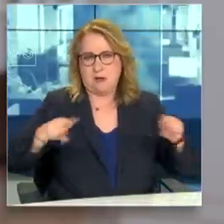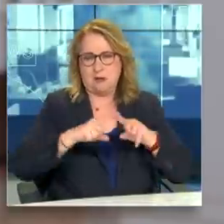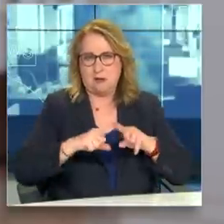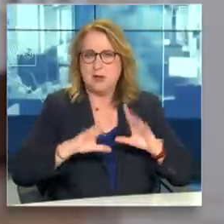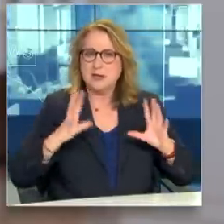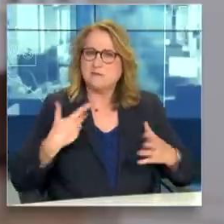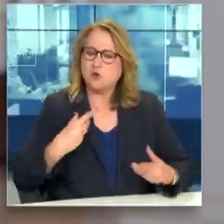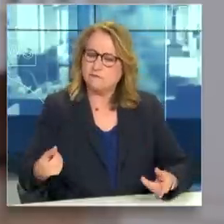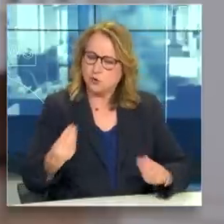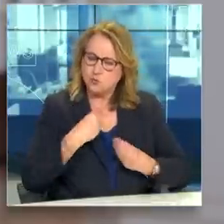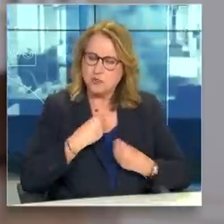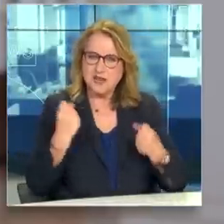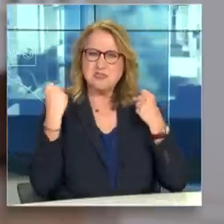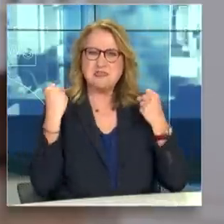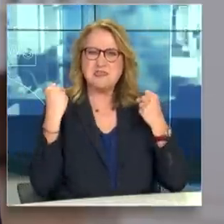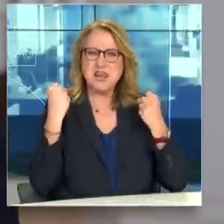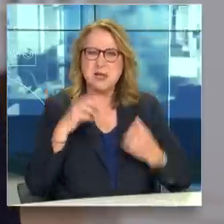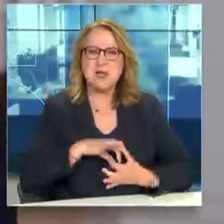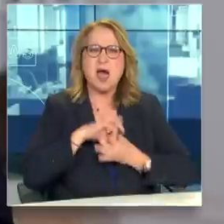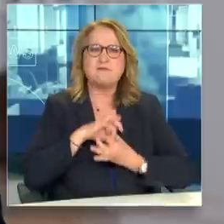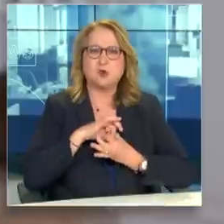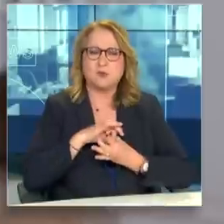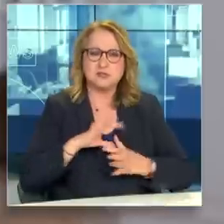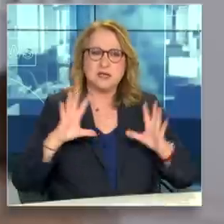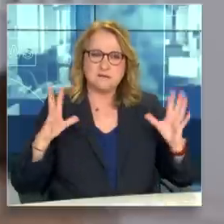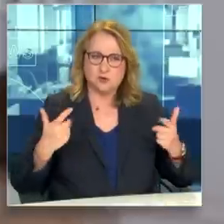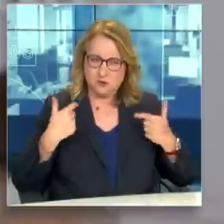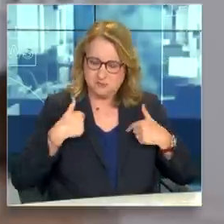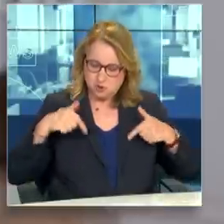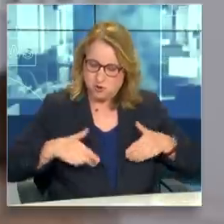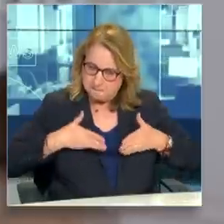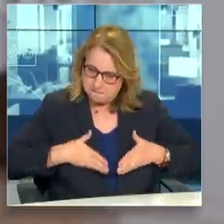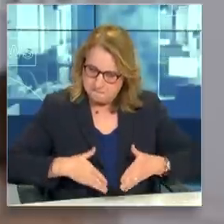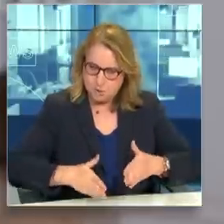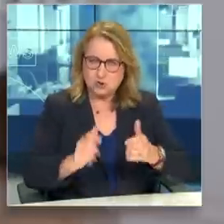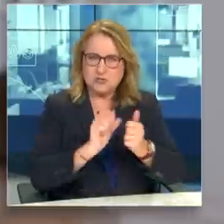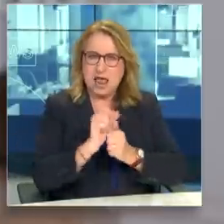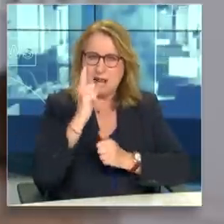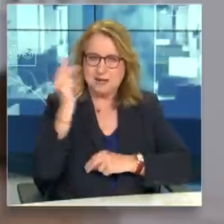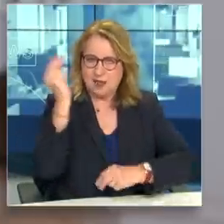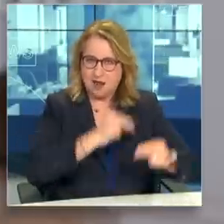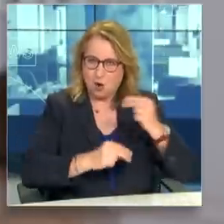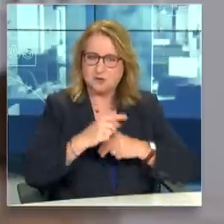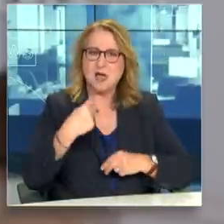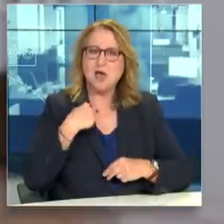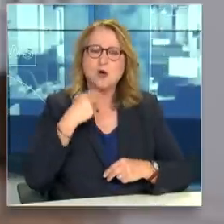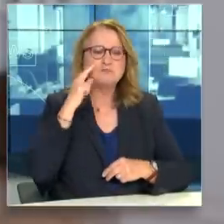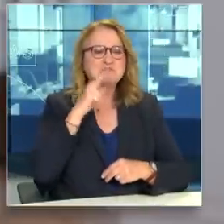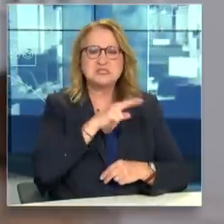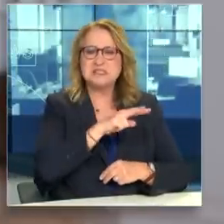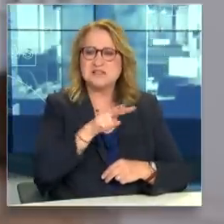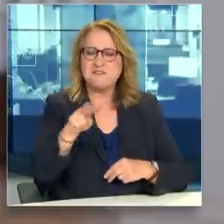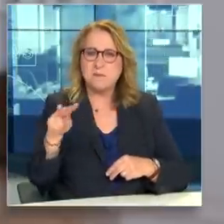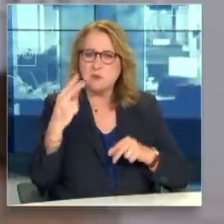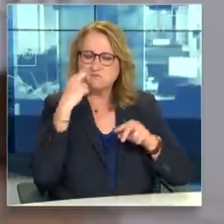Βαδίζοντας λοιπόν προς εκλογές, σας κοιτώ στα μάτια και δηλώνω αισιόδοξος για το άλλο. Ακή να μείνουμε ενωμένοι, μακριά από τα ψέματα,